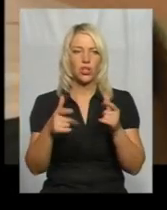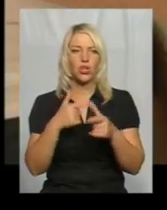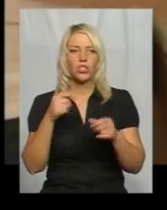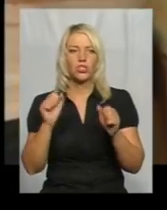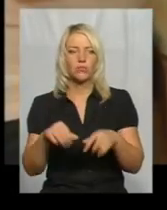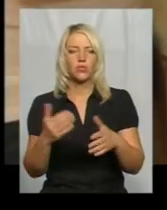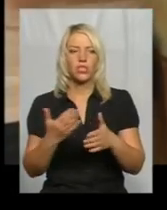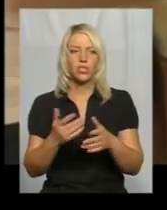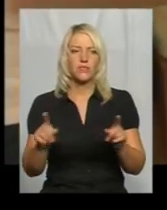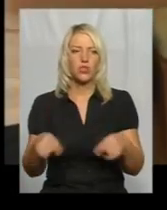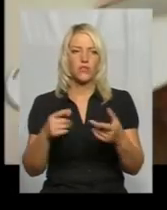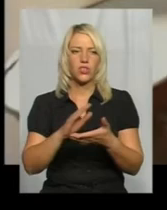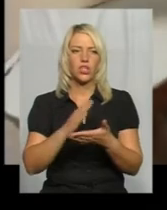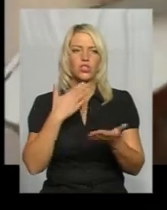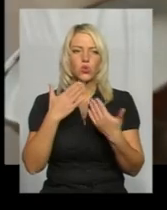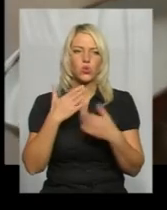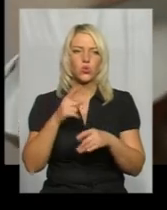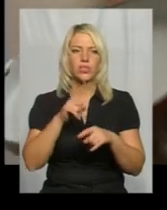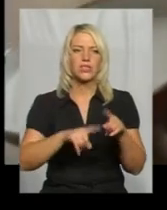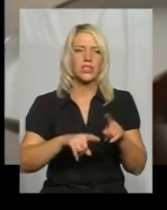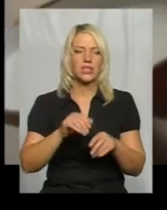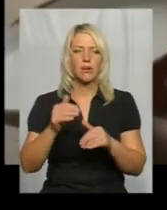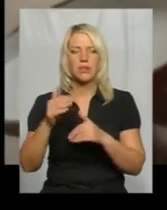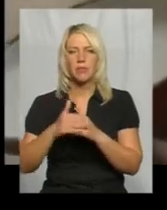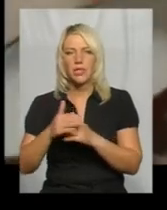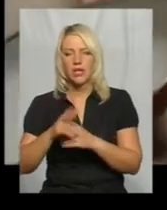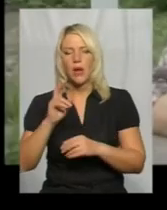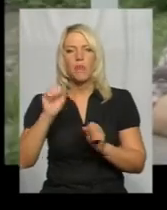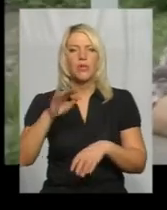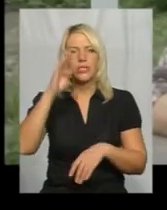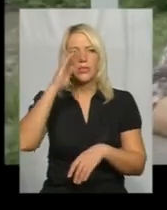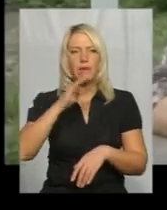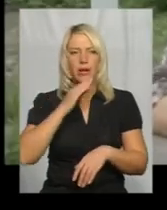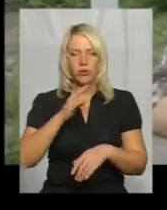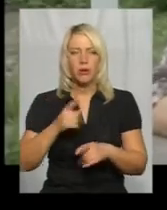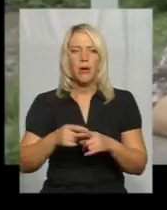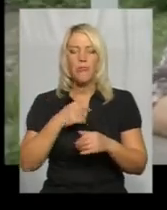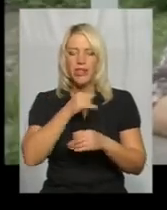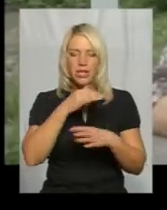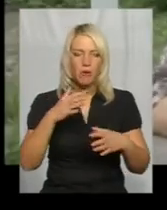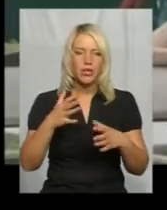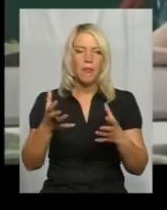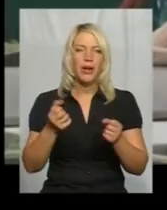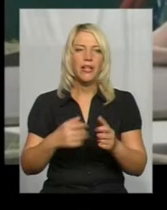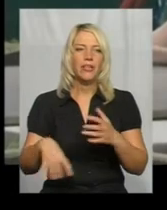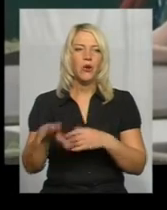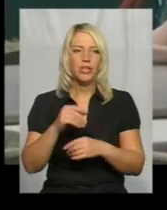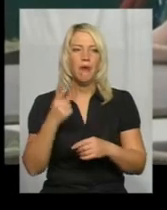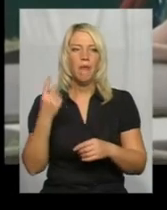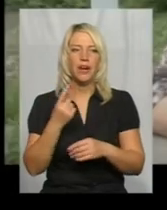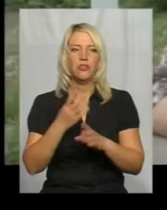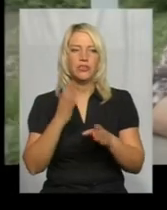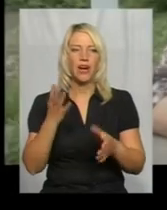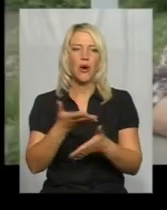відновити стосунки з рідними, з близькими, хтось з біологічним батьком. Ми не в змозі прийняти всіх. В першу чергу ми